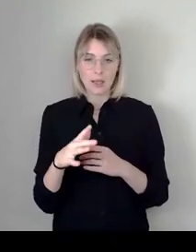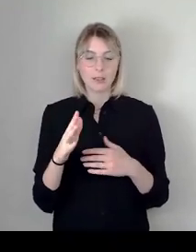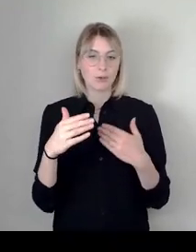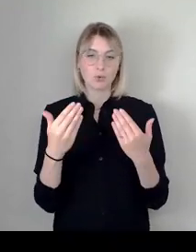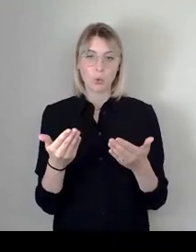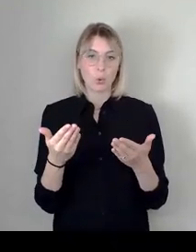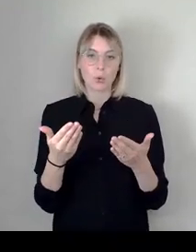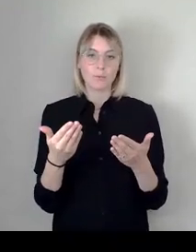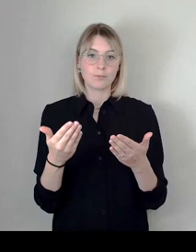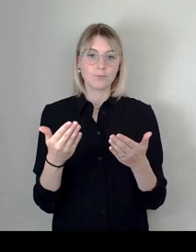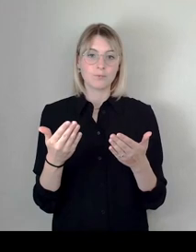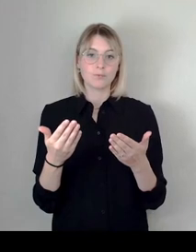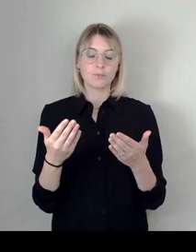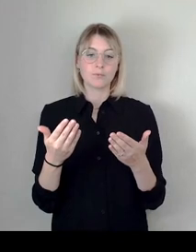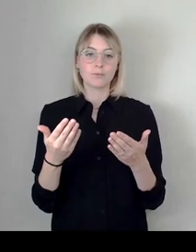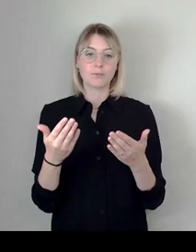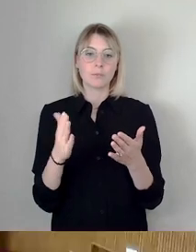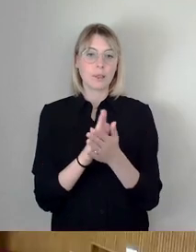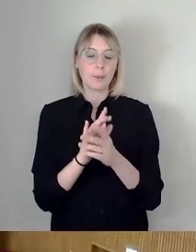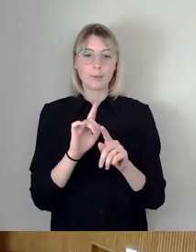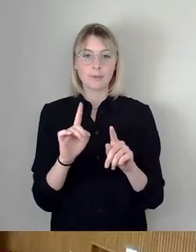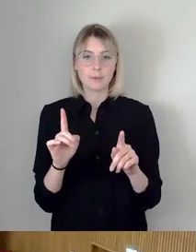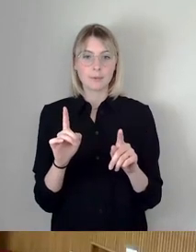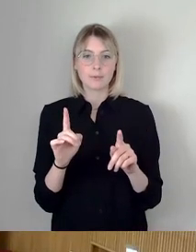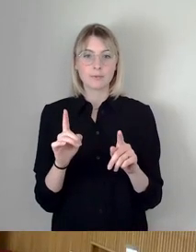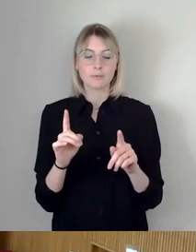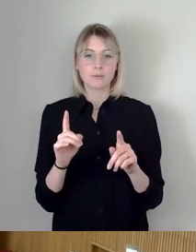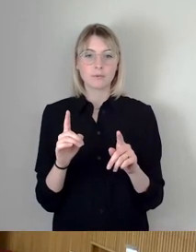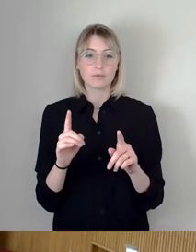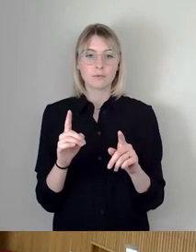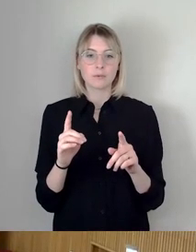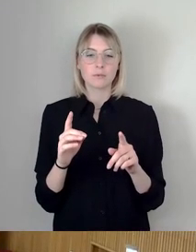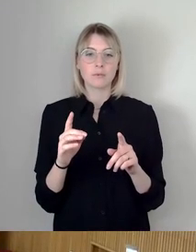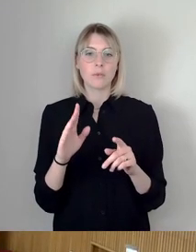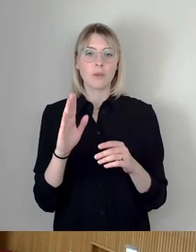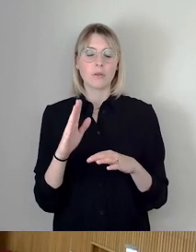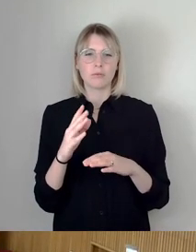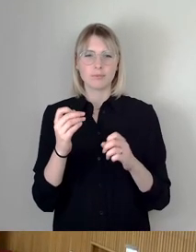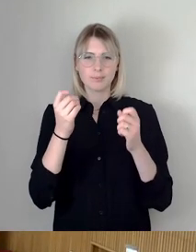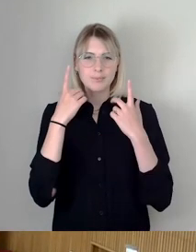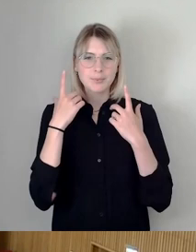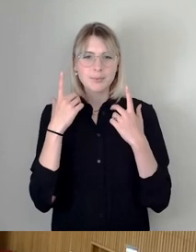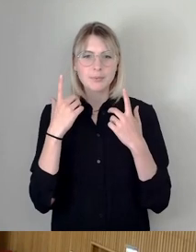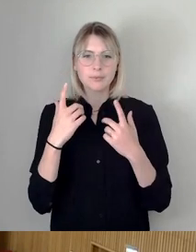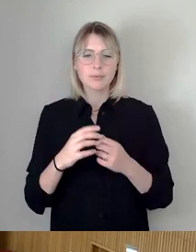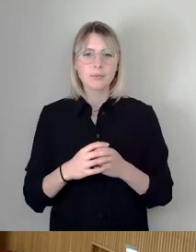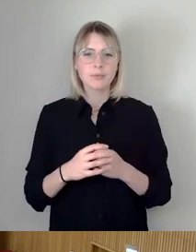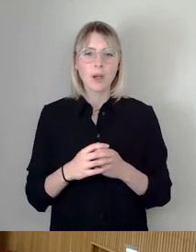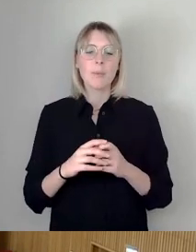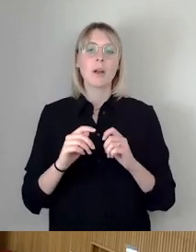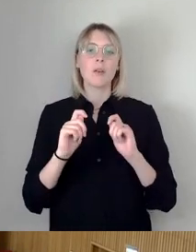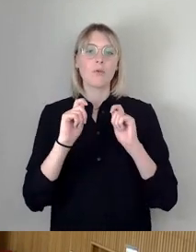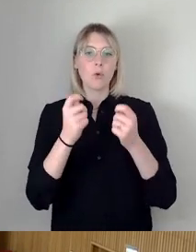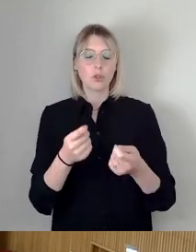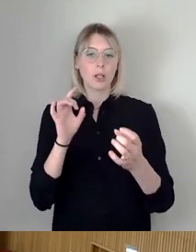Sitzung wenigstens später, weil wir diese Zeit brauchen werden, um Vorschläge zu reflektieren, zu überarbeiten, dass wir